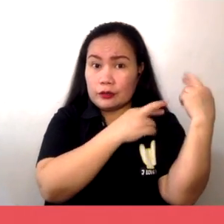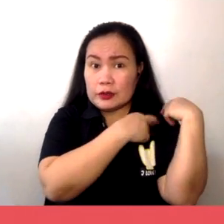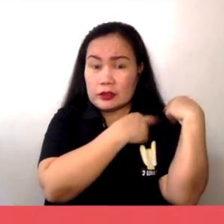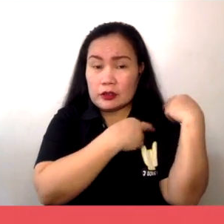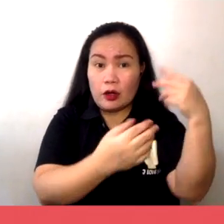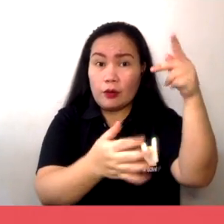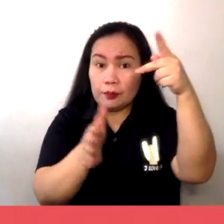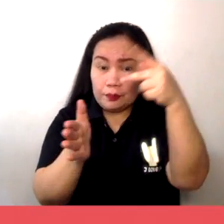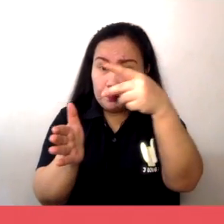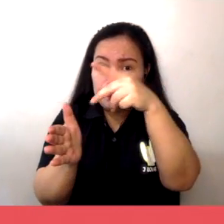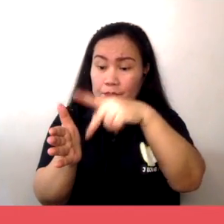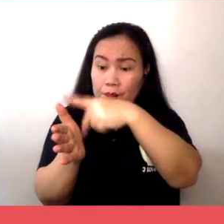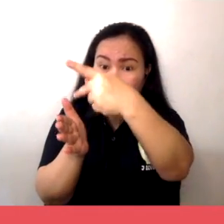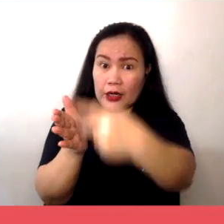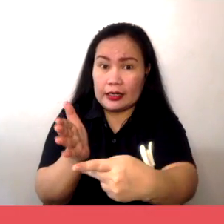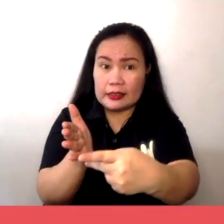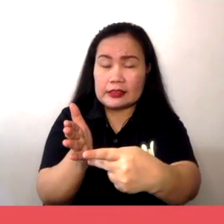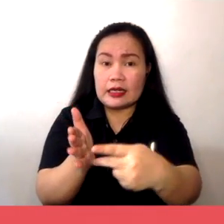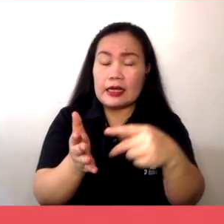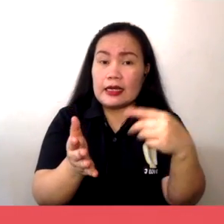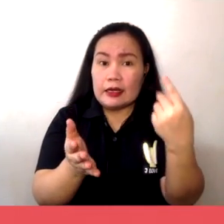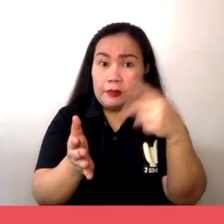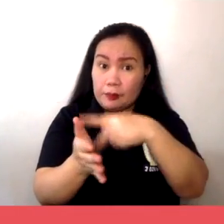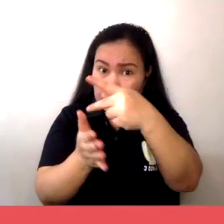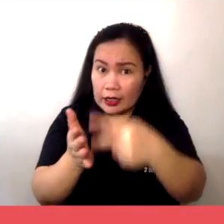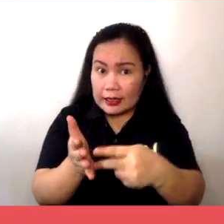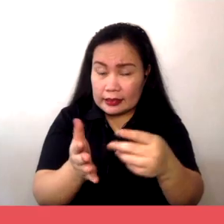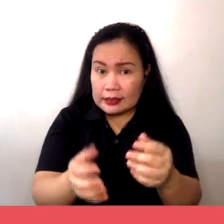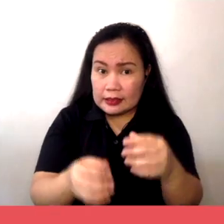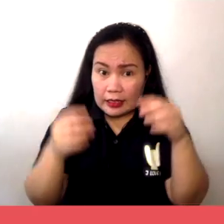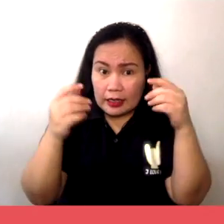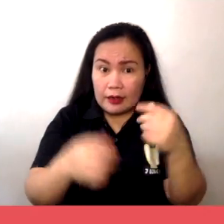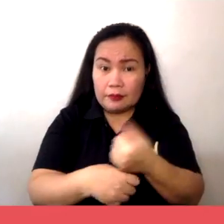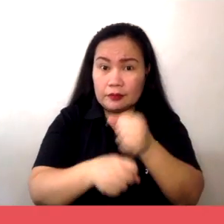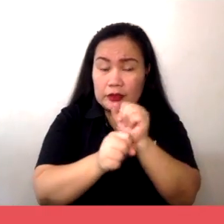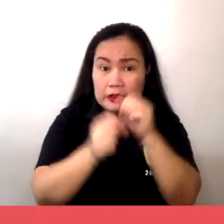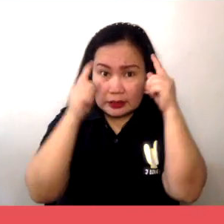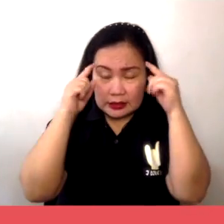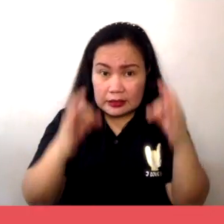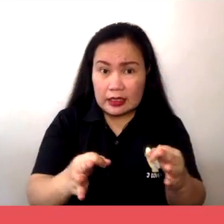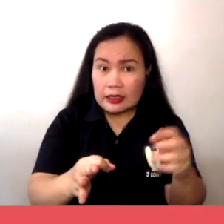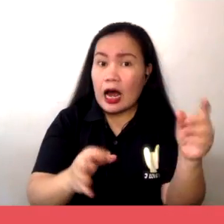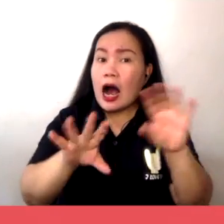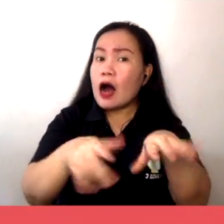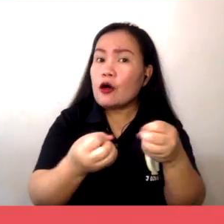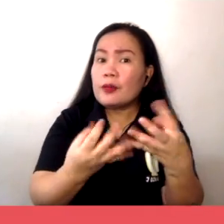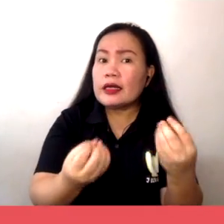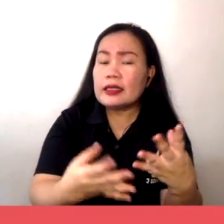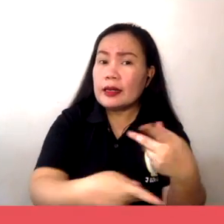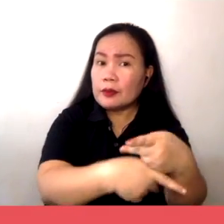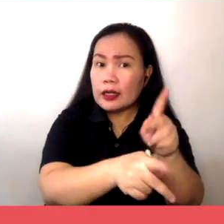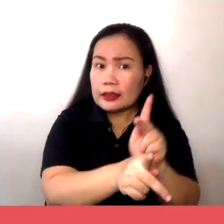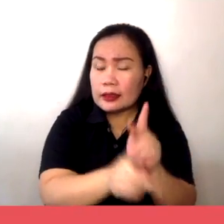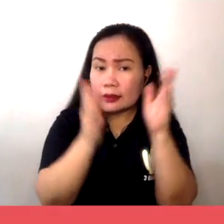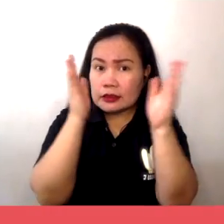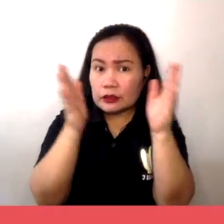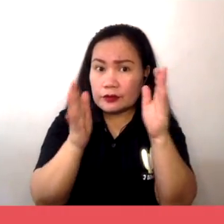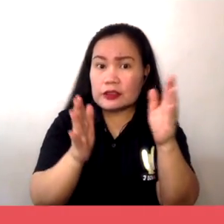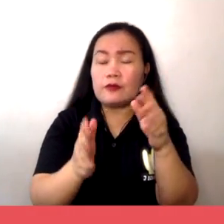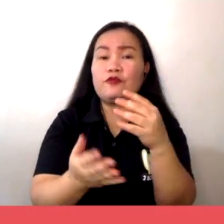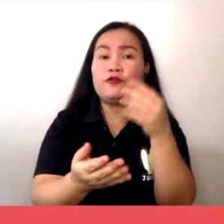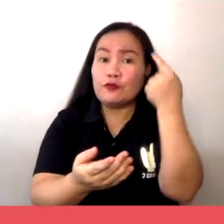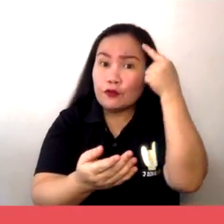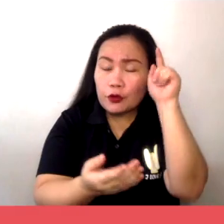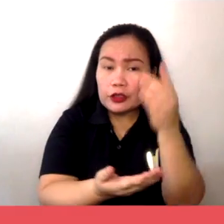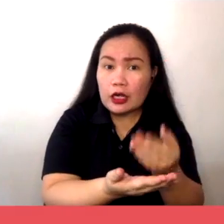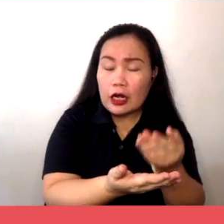ito ang nagtatakda sa dami na handa at kayang bilhin ng produkto at serbisyo ng mga consumer.